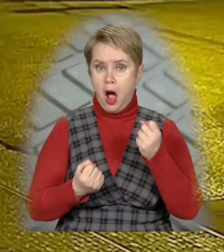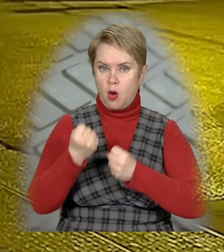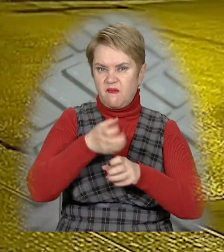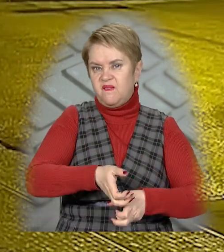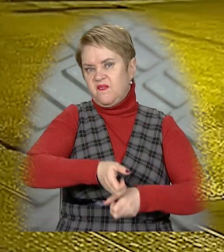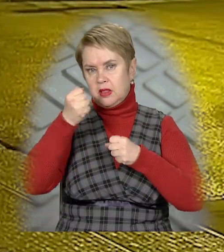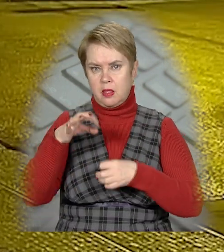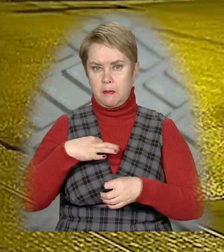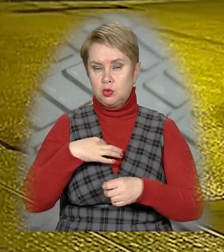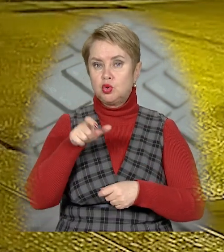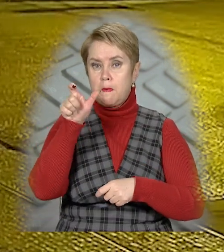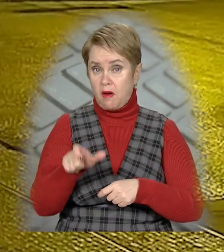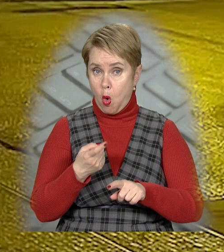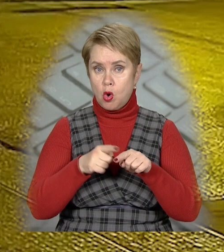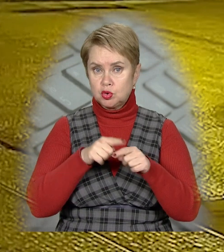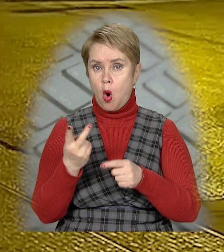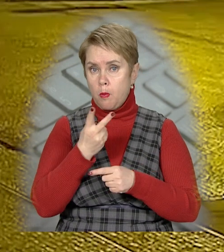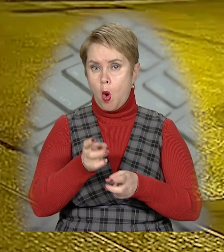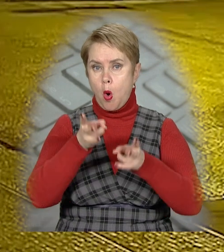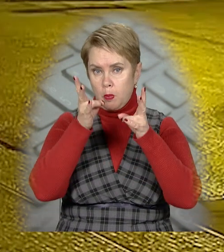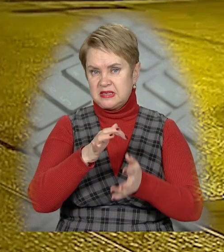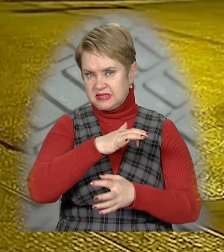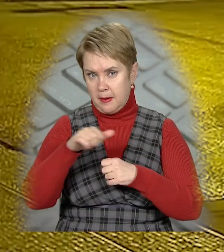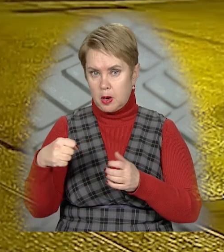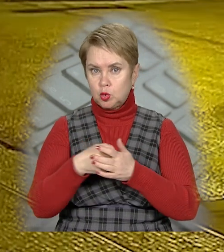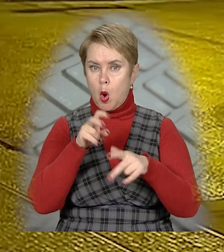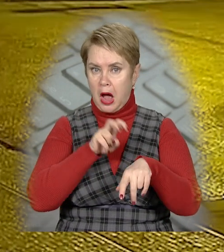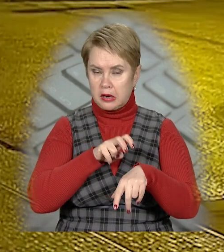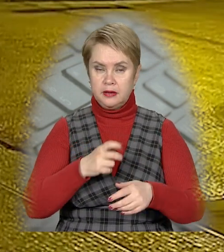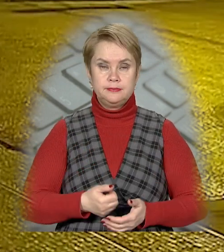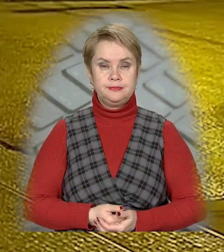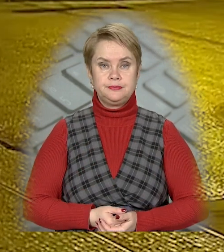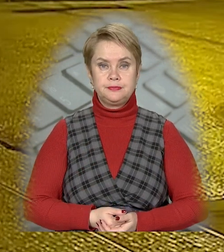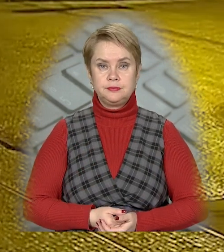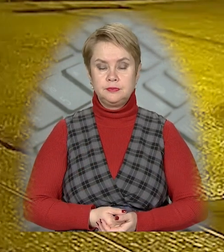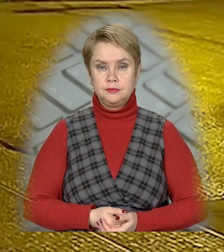кермувальника витягнув небайдуже перехожий. Обох постраждалих забрали до лікарні.